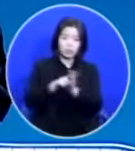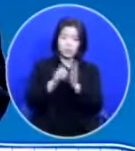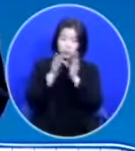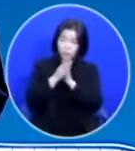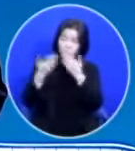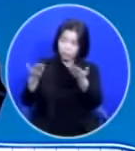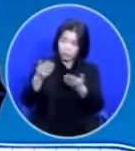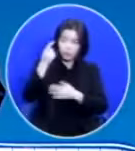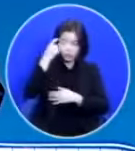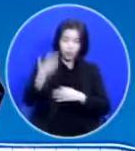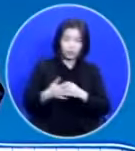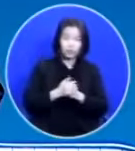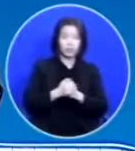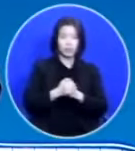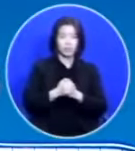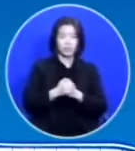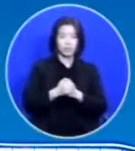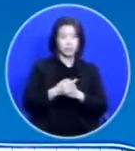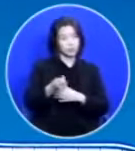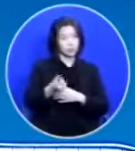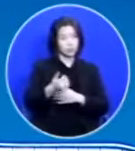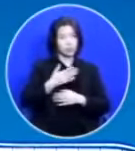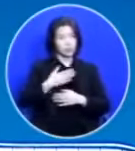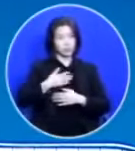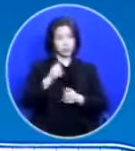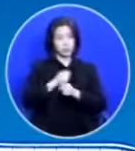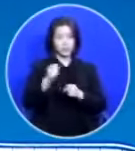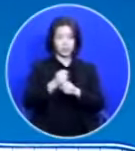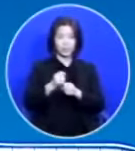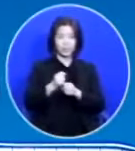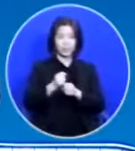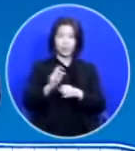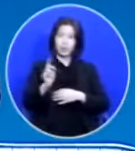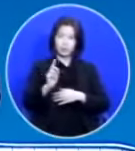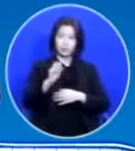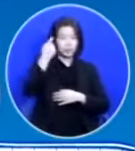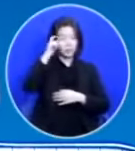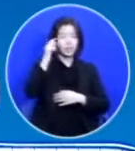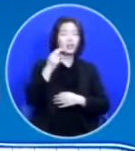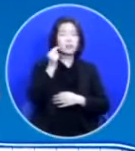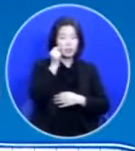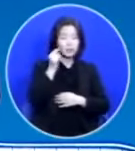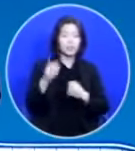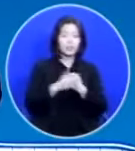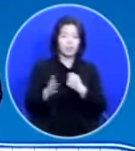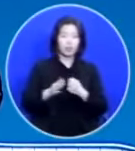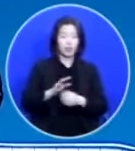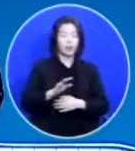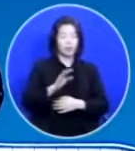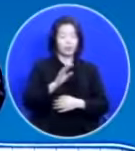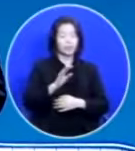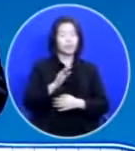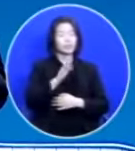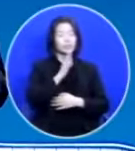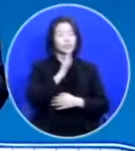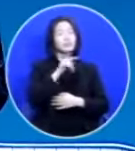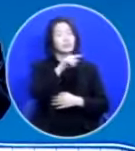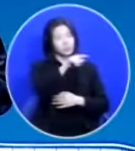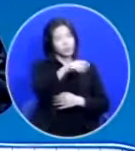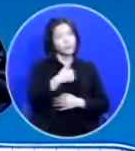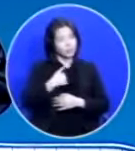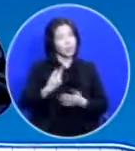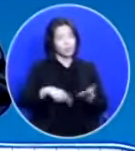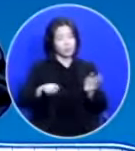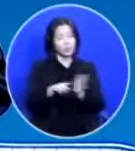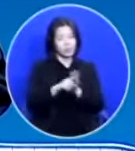이러는 거예요 조금 저도 당황스럽더라고요 전혀 예측을 안 했습니다 그래 그래 그러면 너가 나를 좀